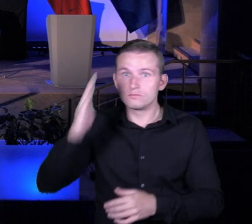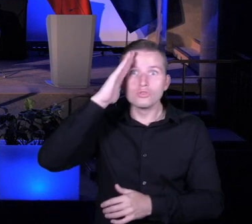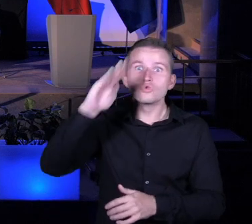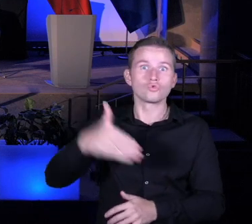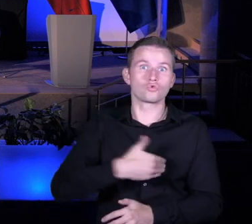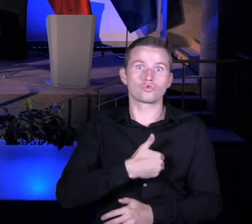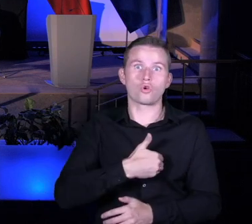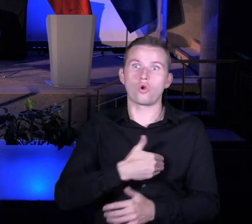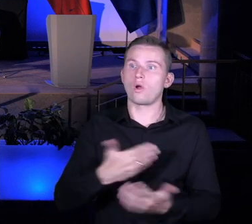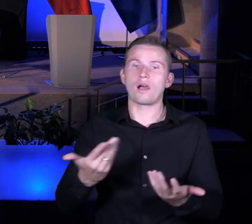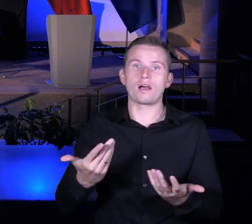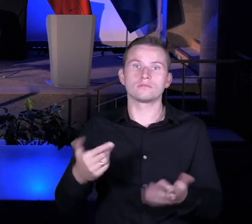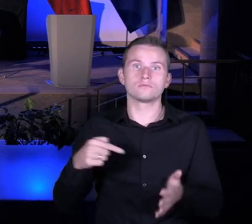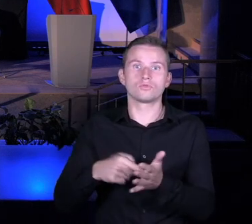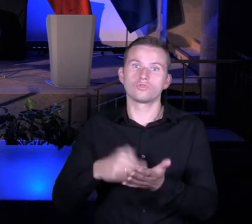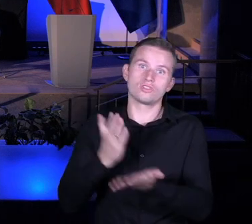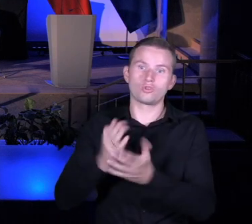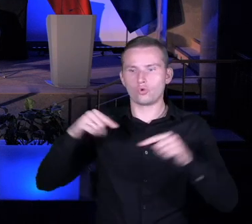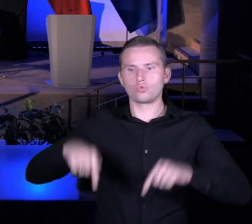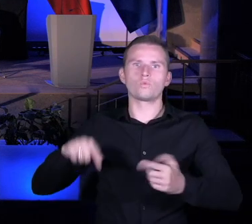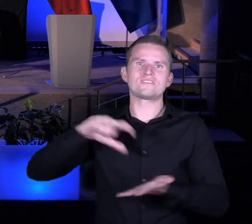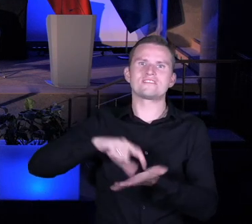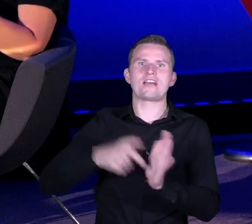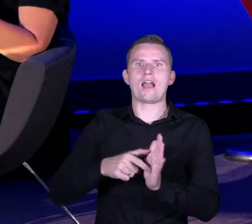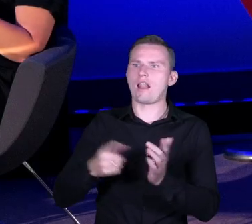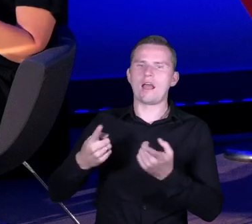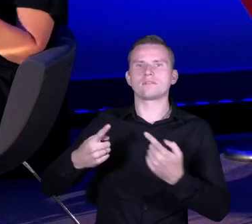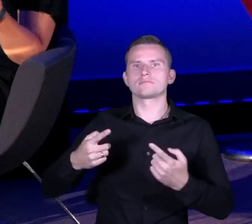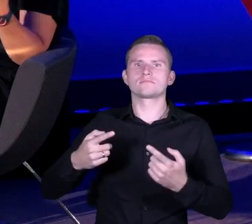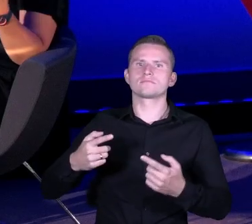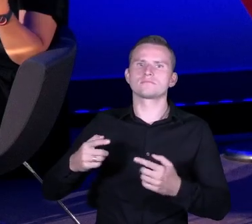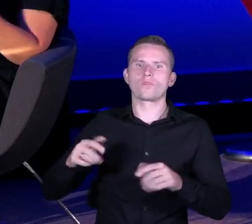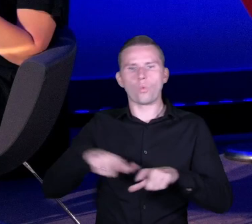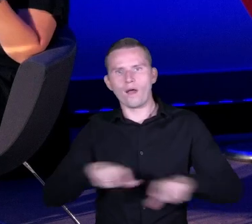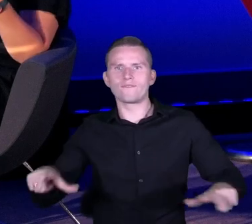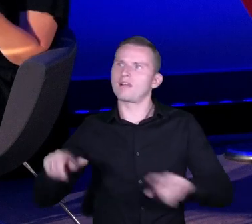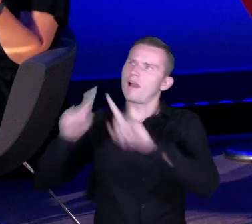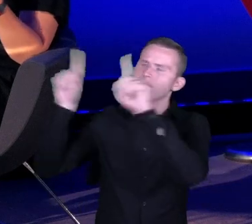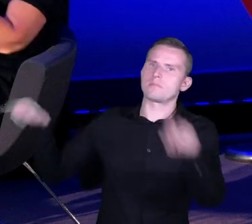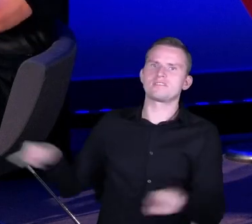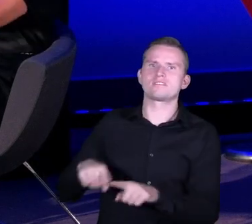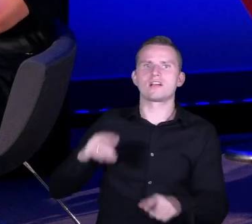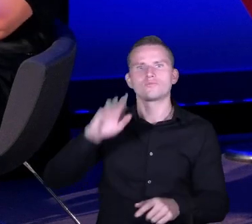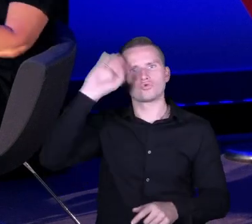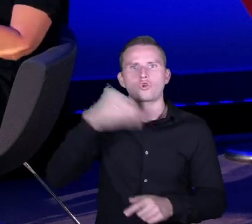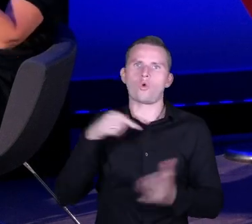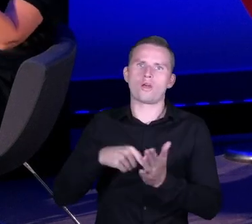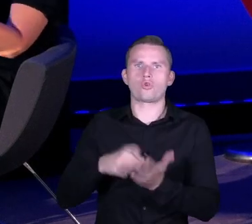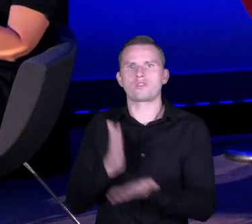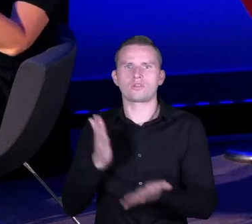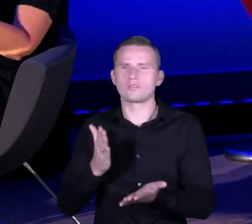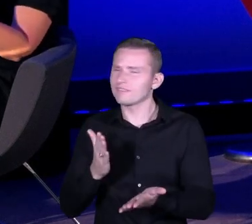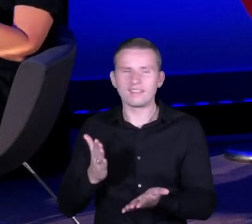tylko tutaj w sali lekcyjnej, gdzie jest ławka i tablica, ale szkoła jest wszędzie. I że doświadczać, eksperymentować,